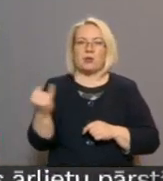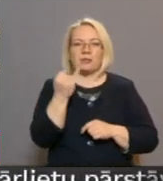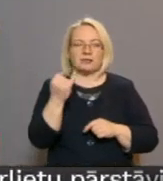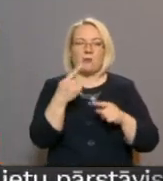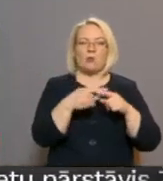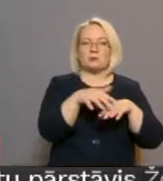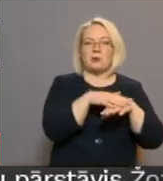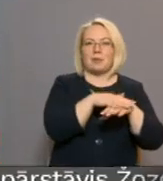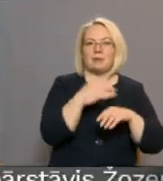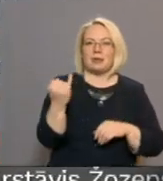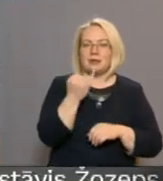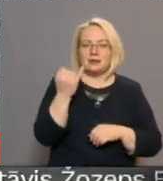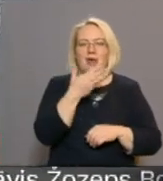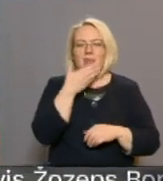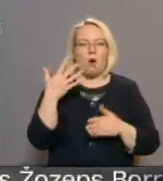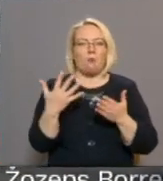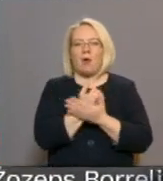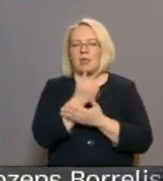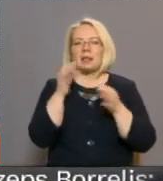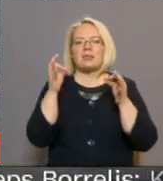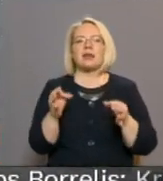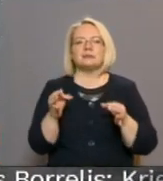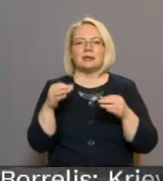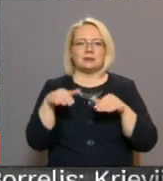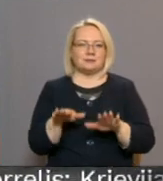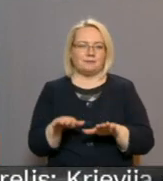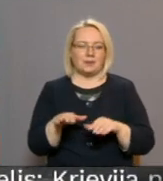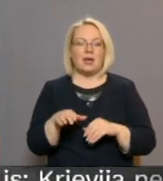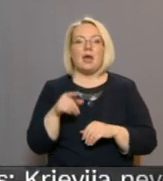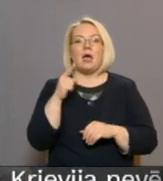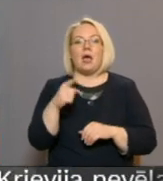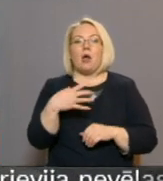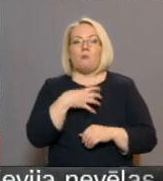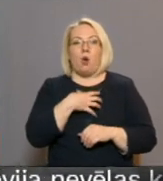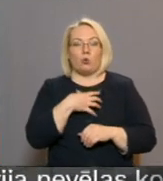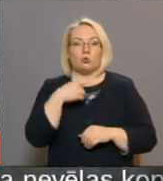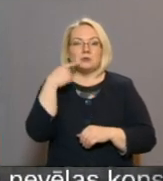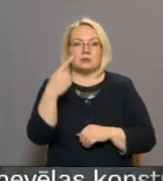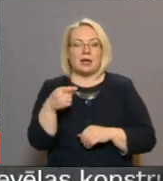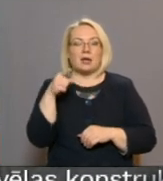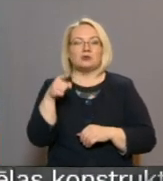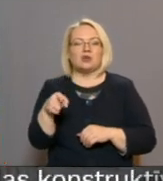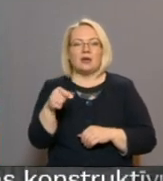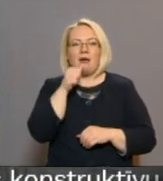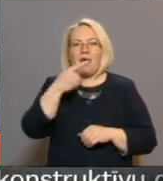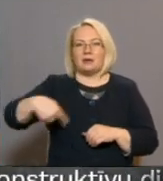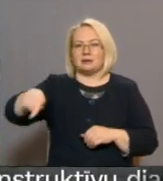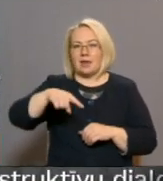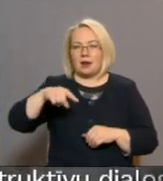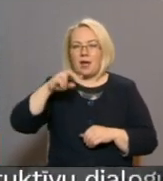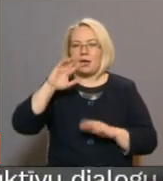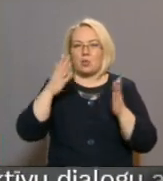un sabiedrības interesēm nav panāktas taisnīgs līdzsvars. Prokurtūrā uzstāja, ka šķirnates ezeru gadījumā kļūdu